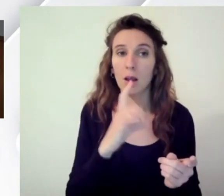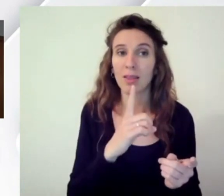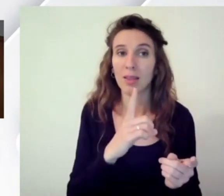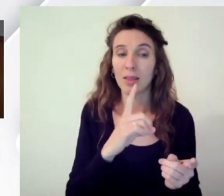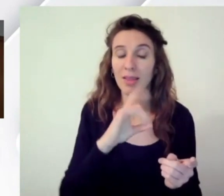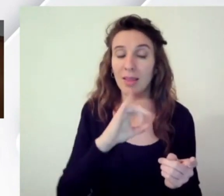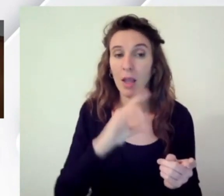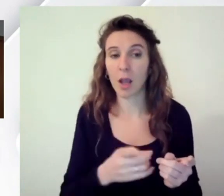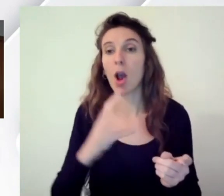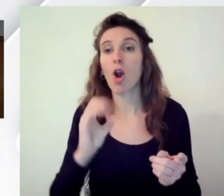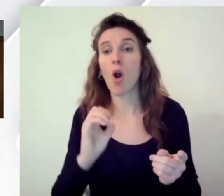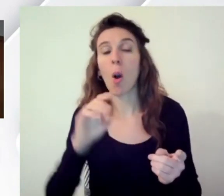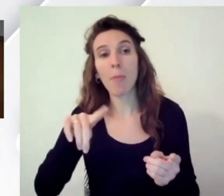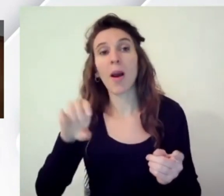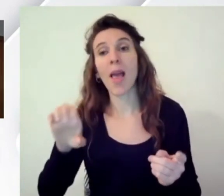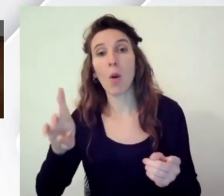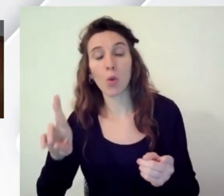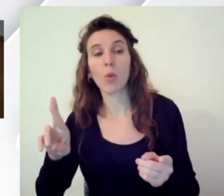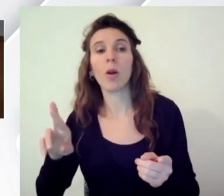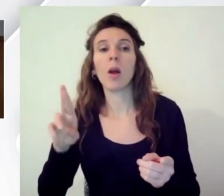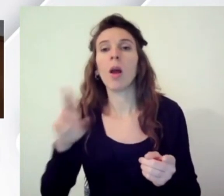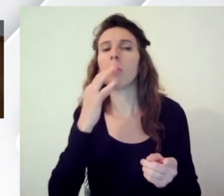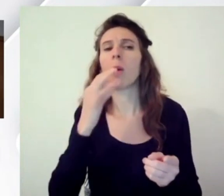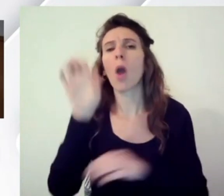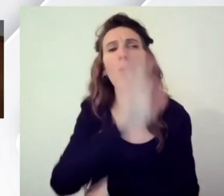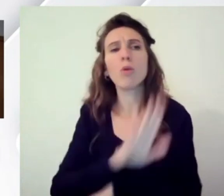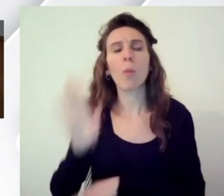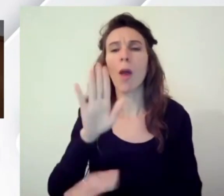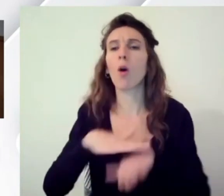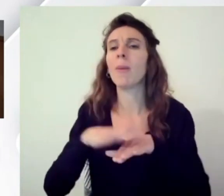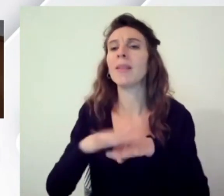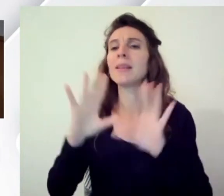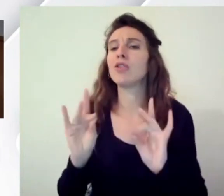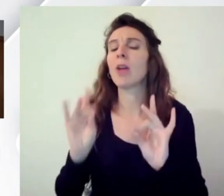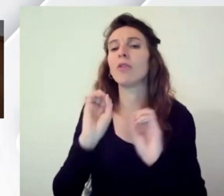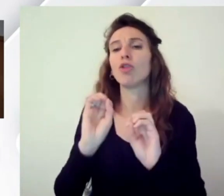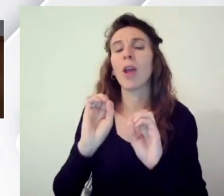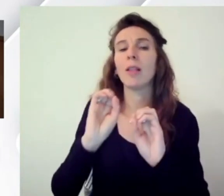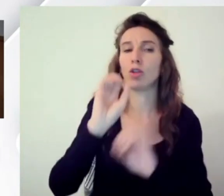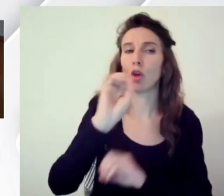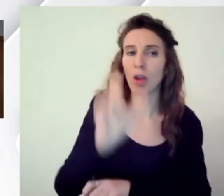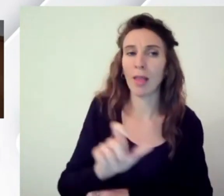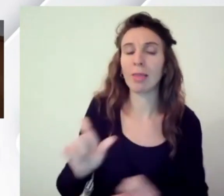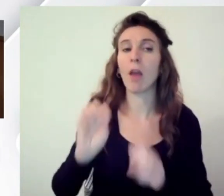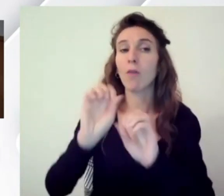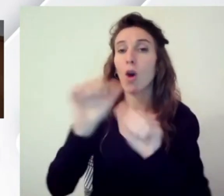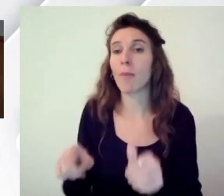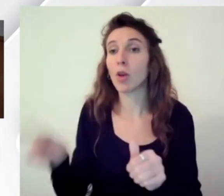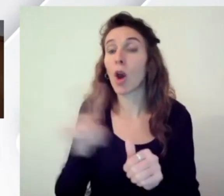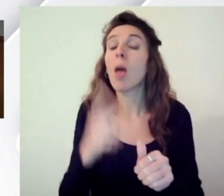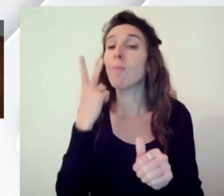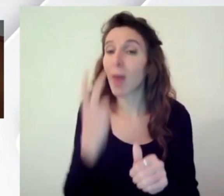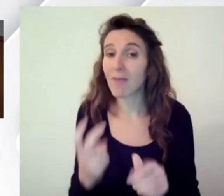framework europeo specificamente pensato per le competenze digitali dei docenti e dei formatori prevede proprio una competenza